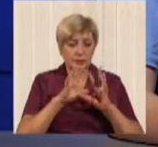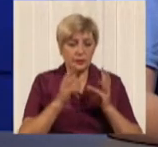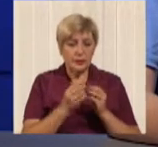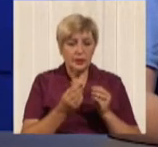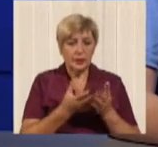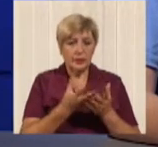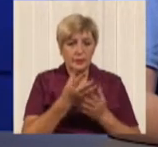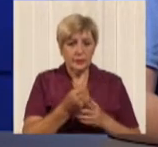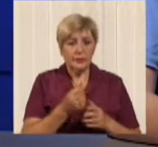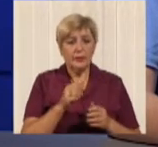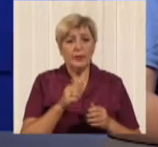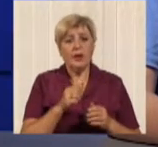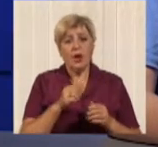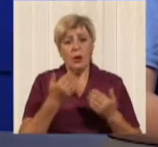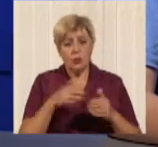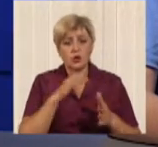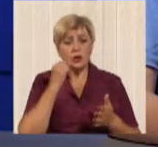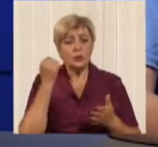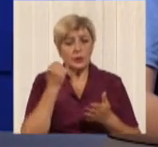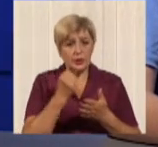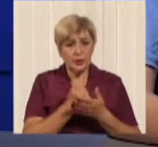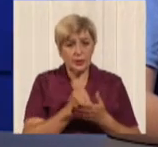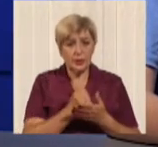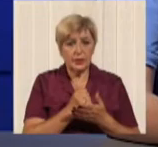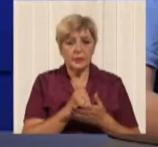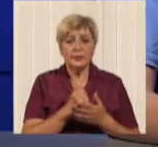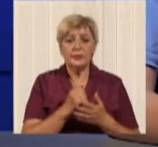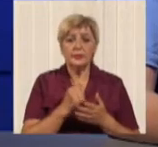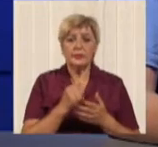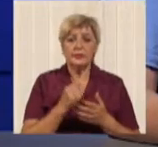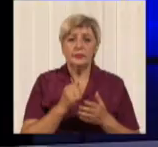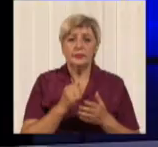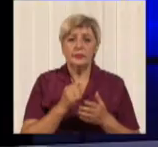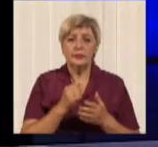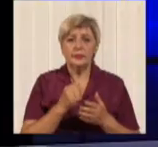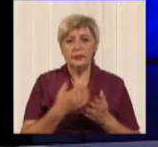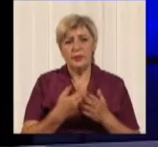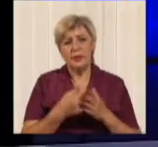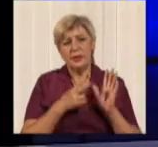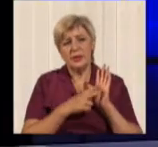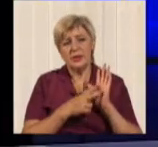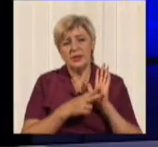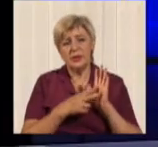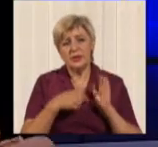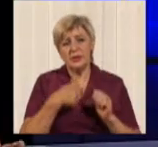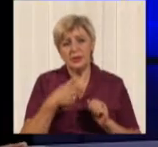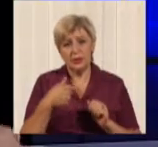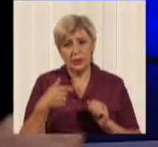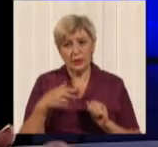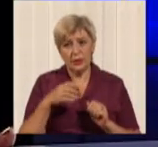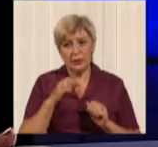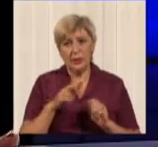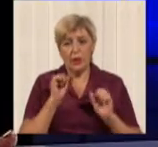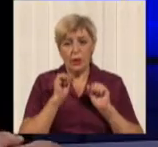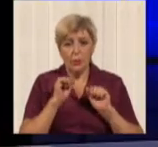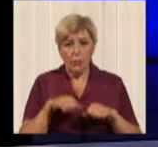эту суму уже утвердила, минимально разрешенную. Я кажу суму якшу наскрятую. Насколько я помню, порядка 70 гривень. То порядка 70 гривень може получать